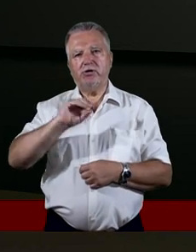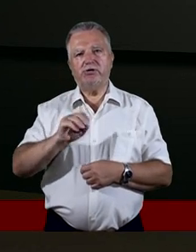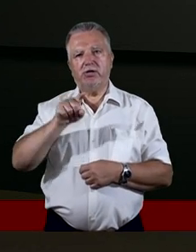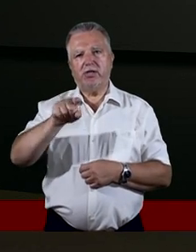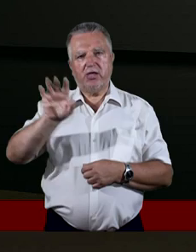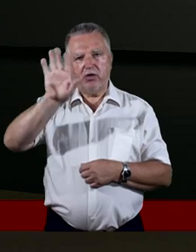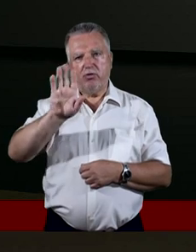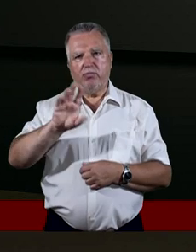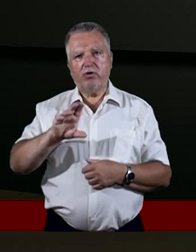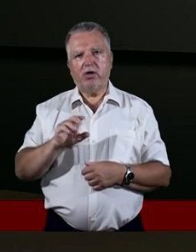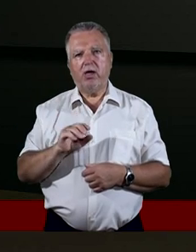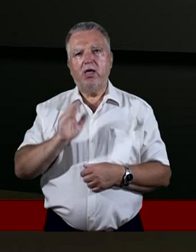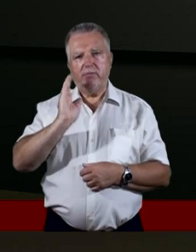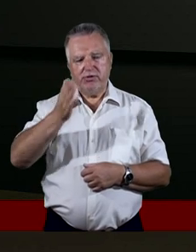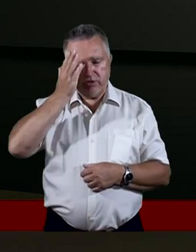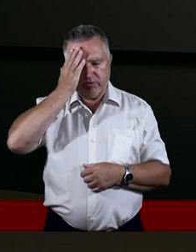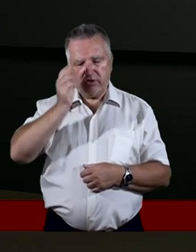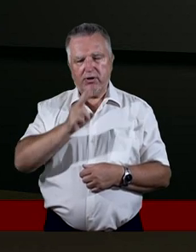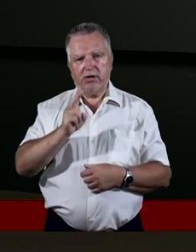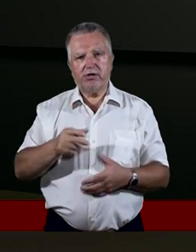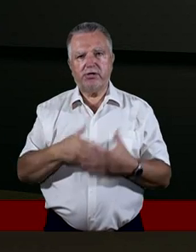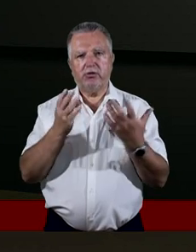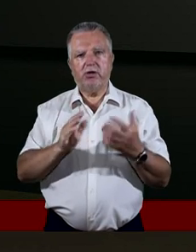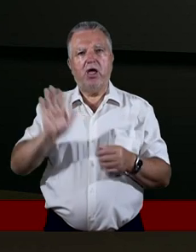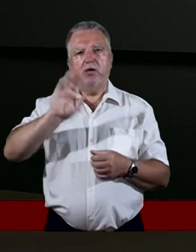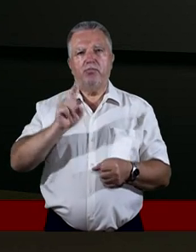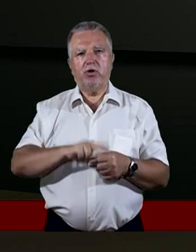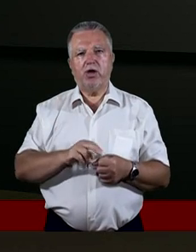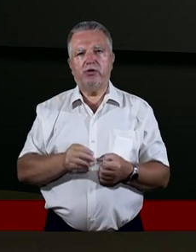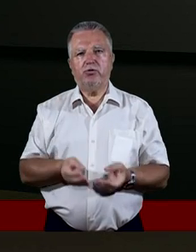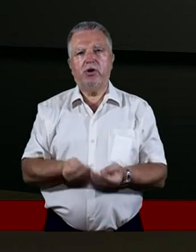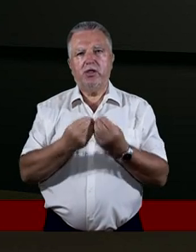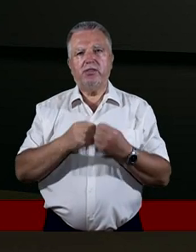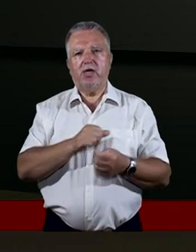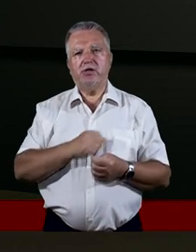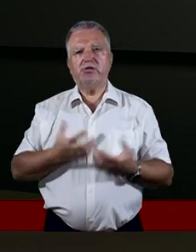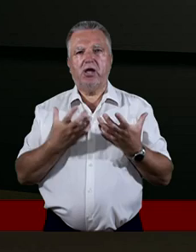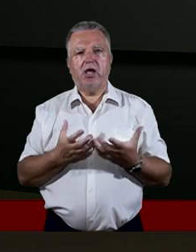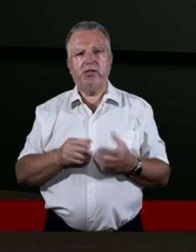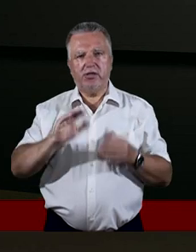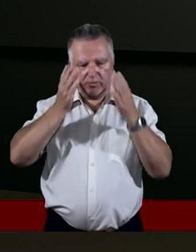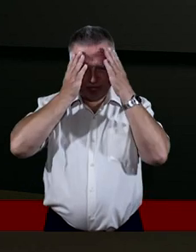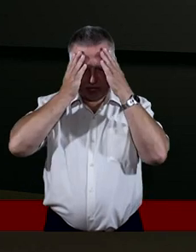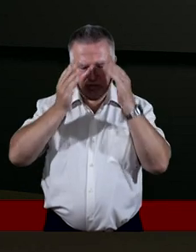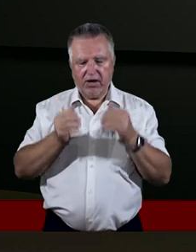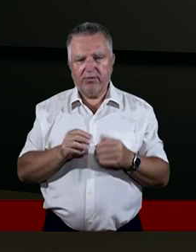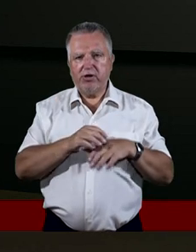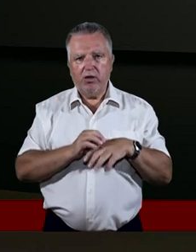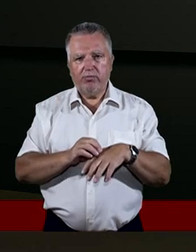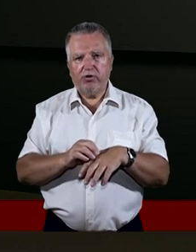Boga będziecie poznawali każdego dnia. Boga, który daje się chętnie poznawać, chętnie prowadzi,